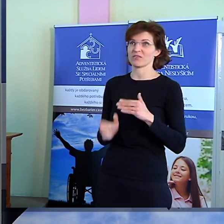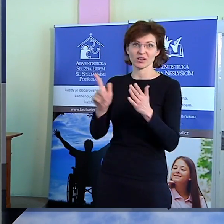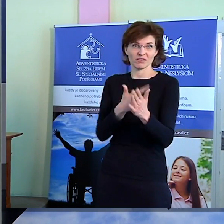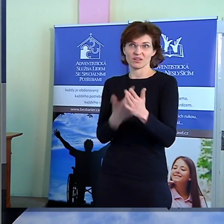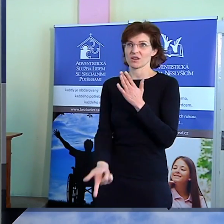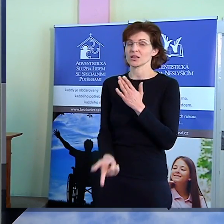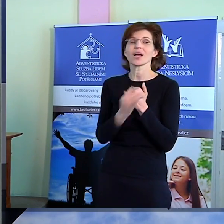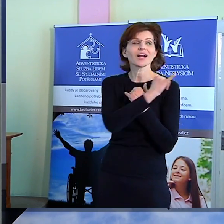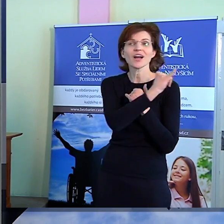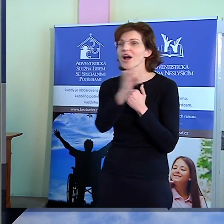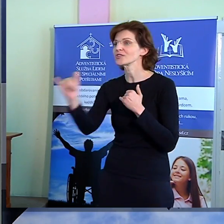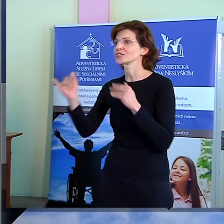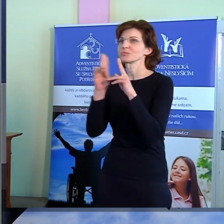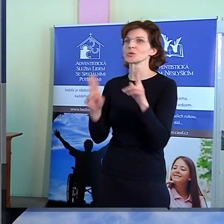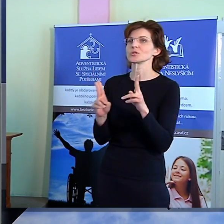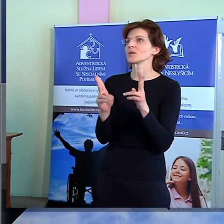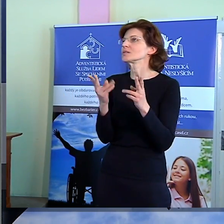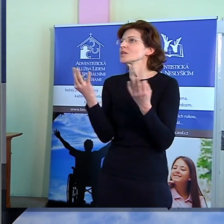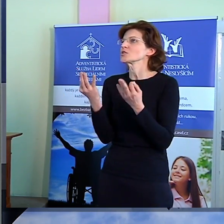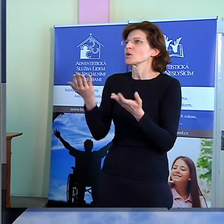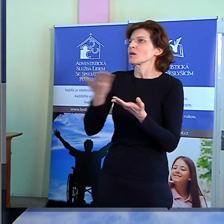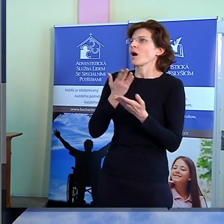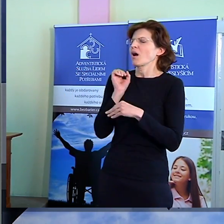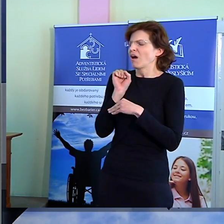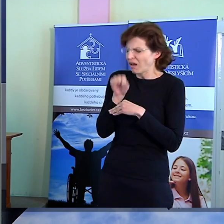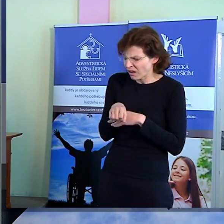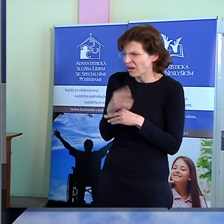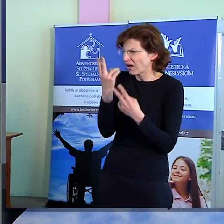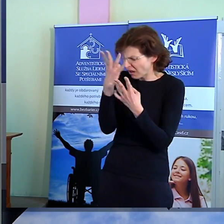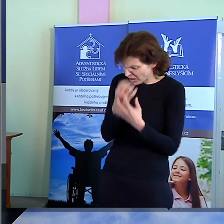nás může likvidovat něco jiného. Každý je jiný.